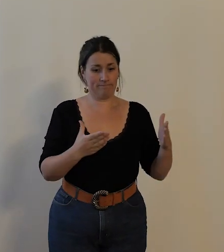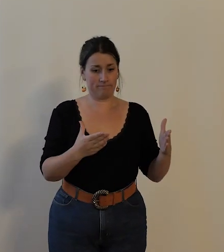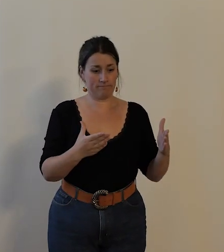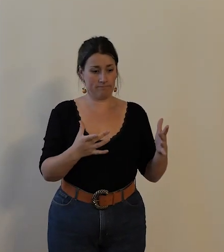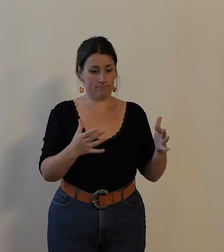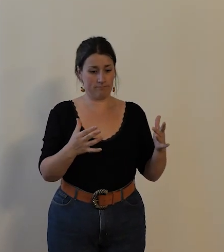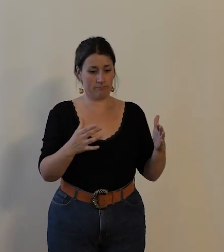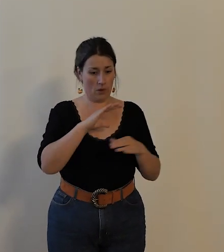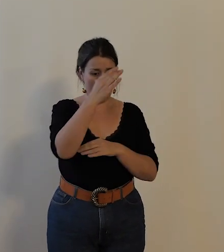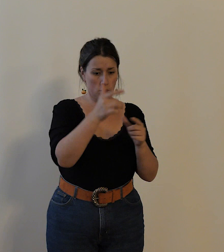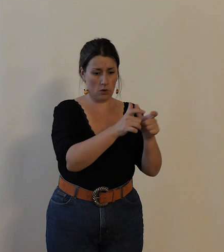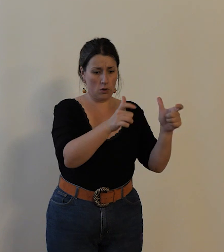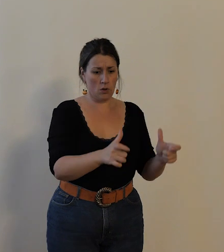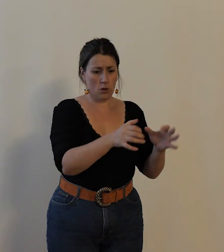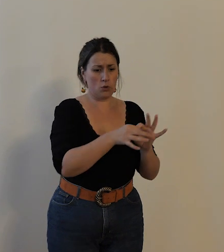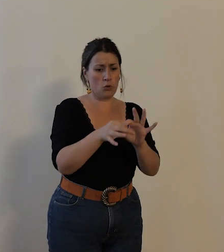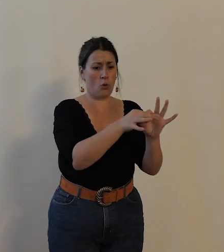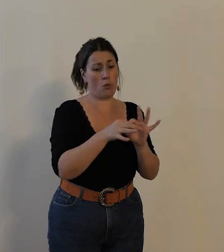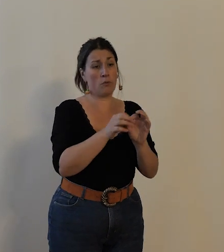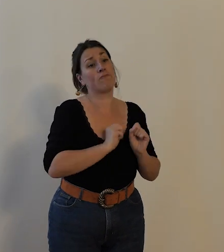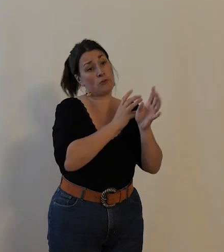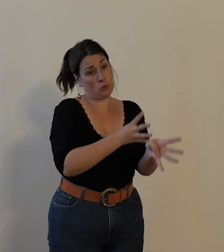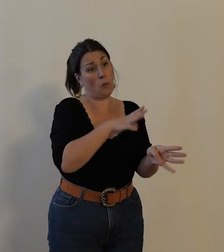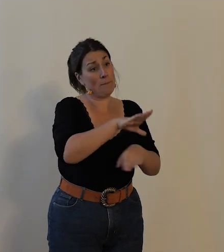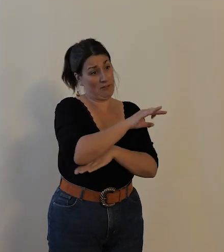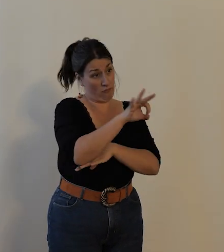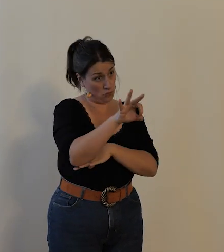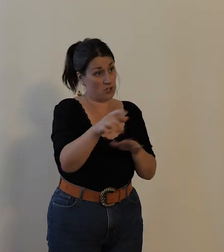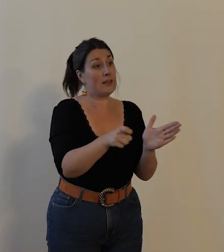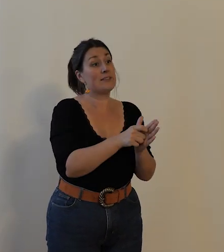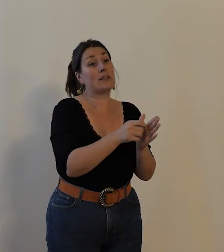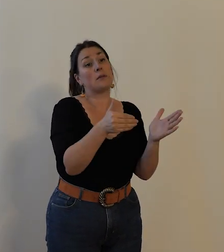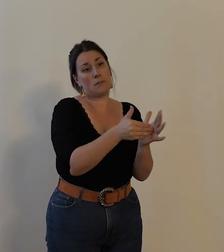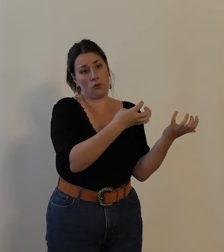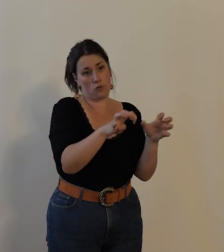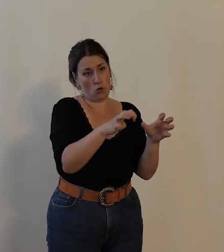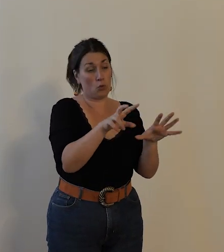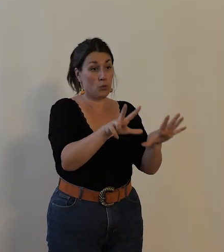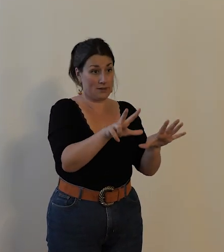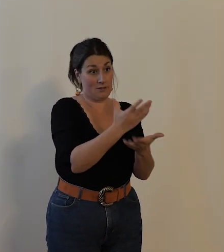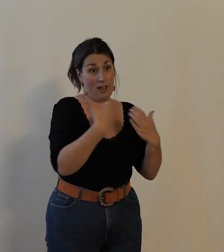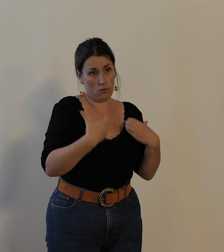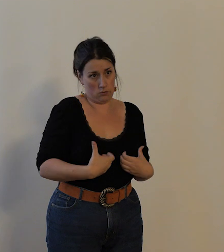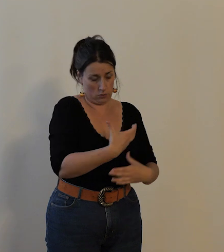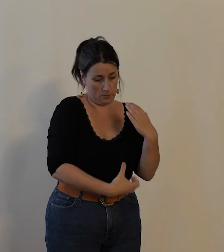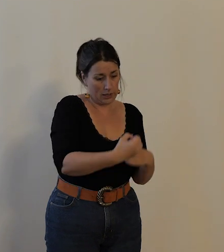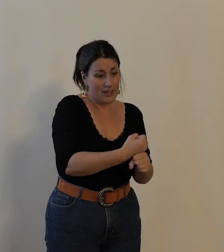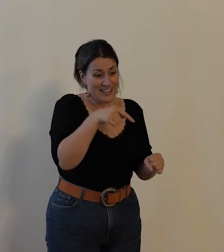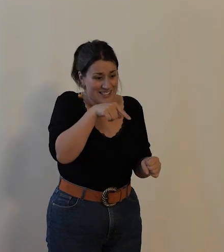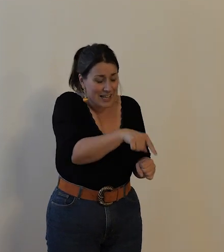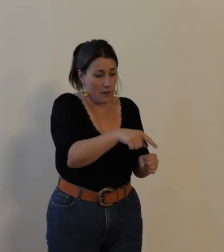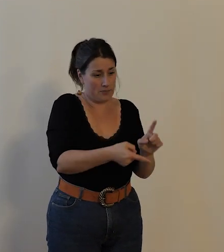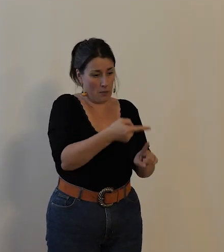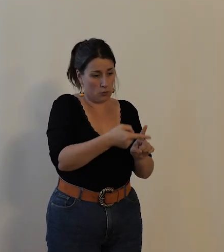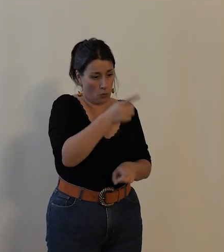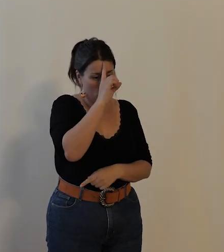de l'union vélocypédique de France 1908 alors j'insiste un tout petit peu sur cette union vélocypédique de France